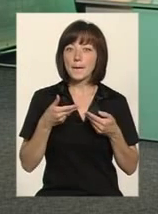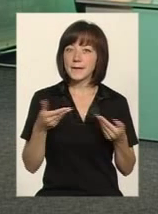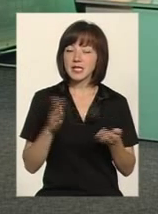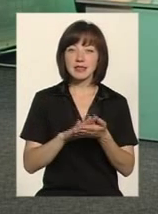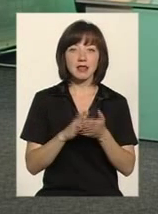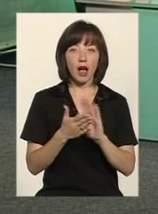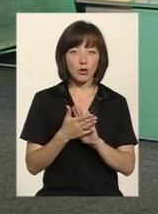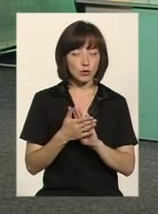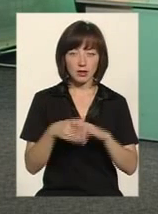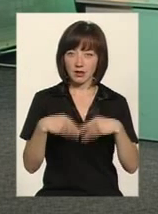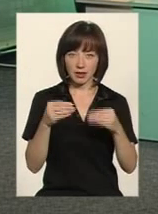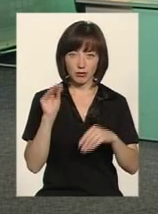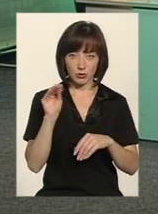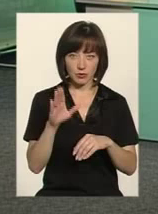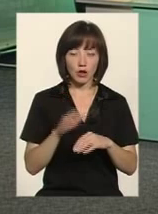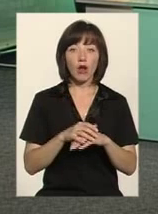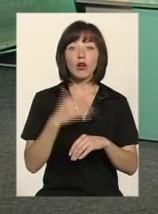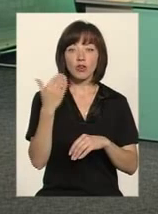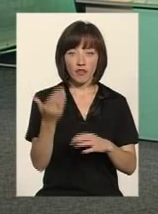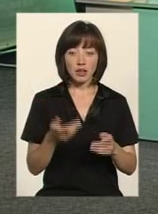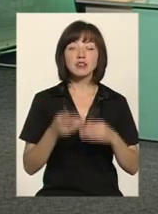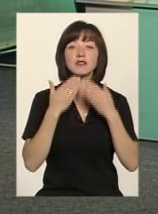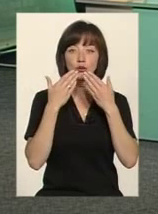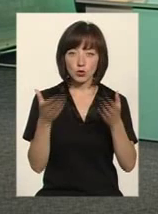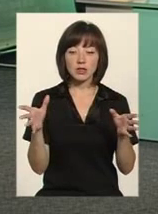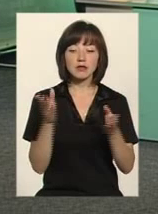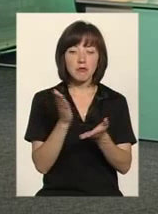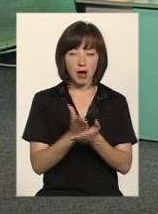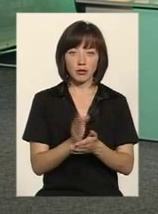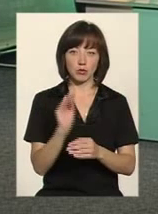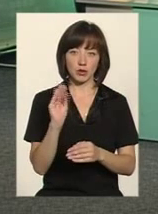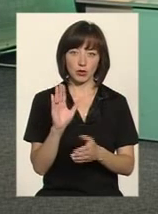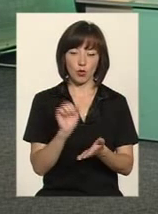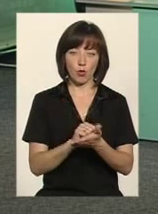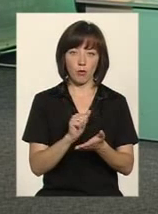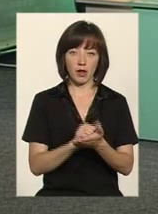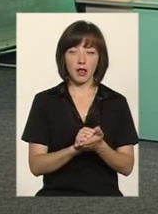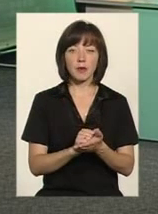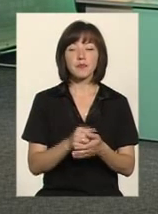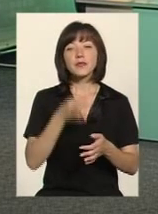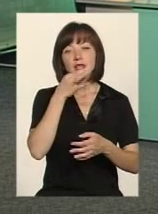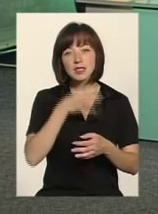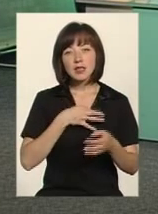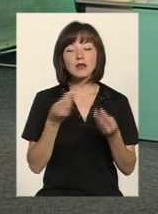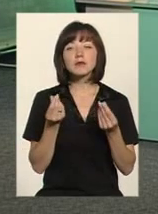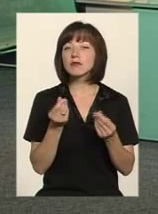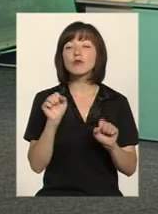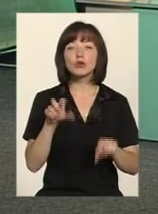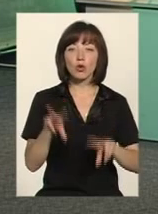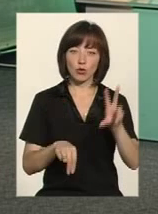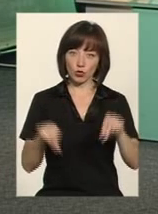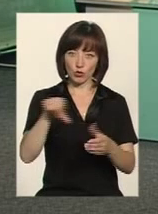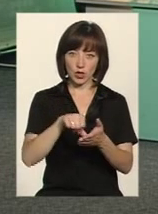не надаємо. Я зрозуміла, тобто до вас потрібно вже звернутися із документом. відповідними документами. Скільки, будь ласка, на яку матеріальну допомогу можуть розраховувати